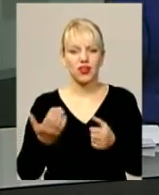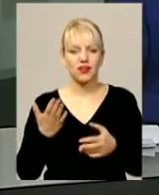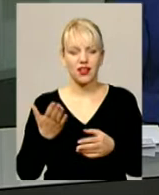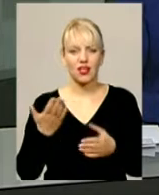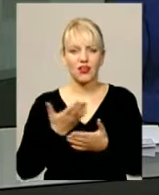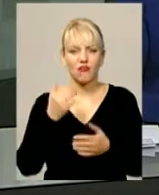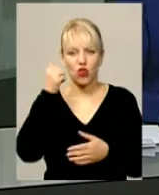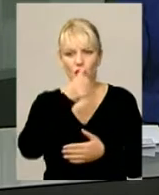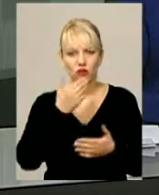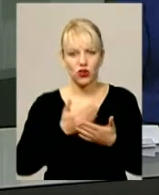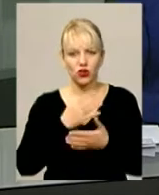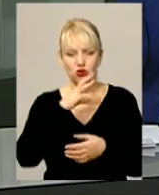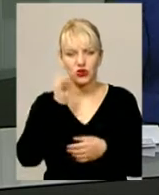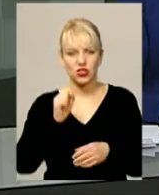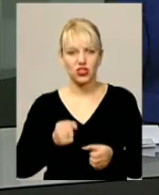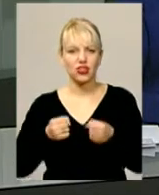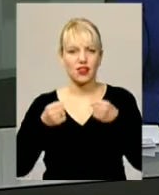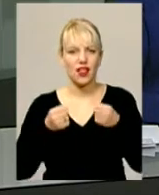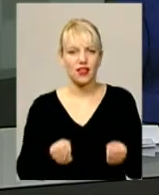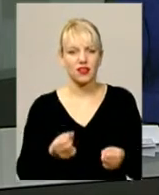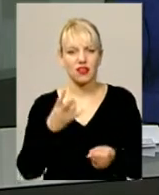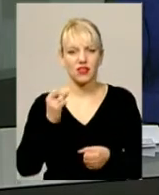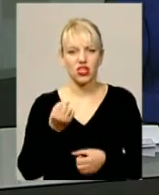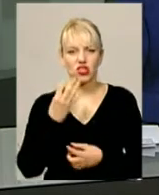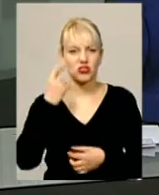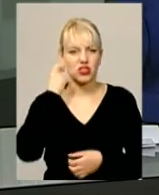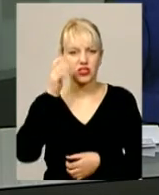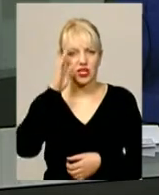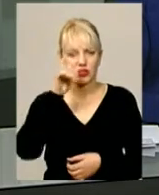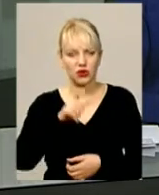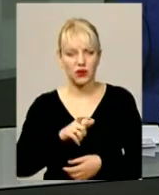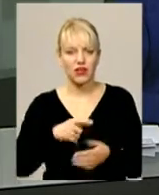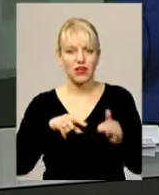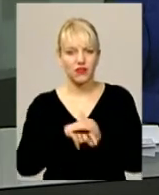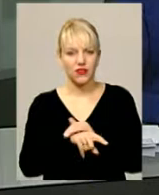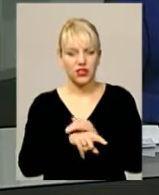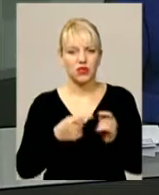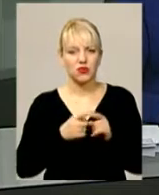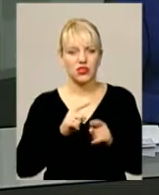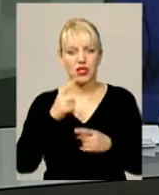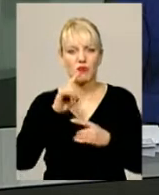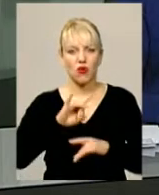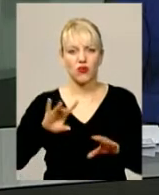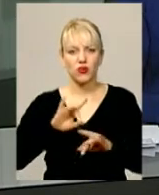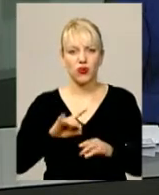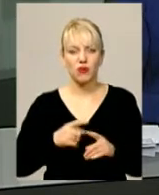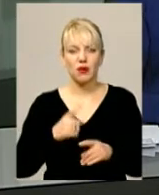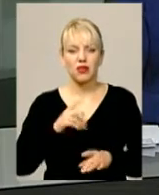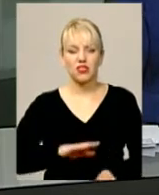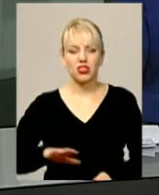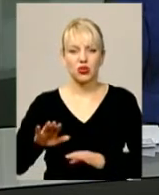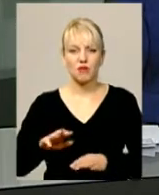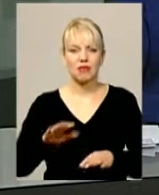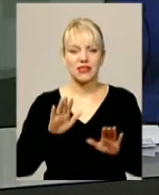у новорічну ніч наїхав на 14-річного підлітка та втік з місця ДТП. Про це повідомив перший заступник керівника місцевої